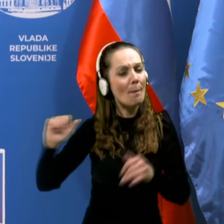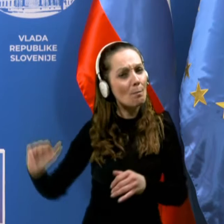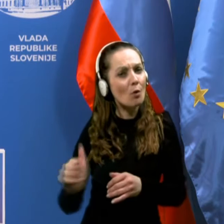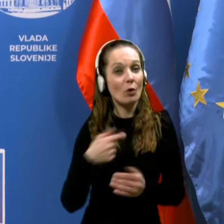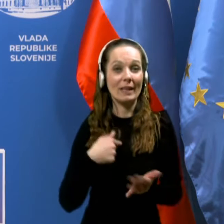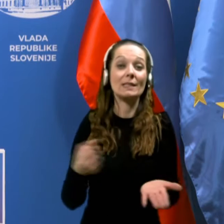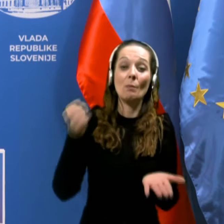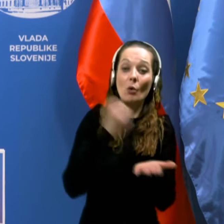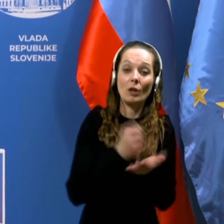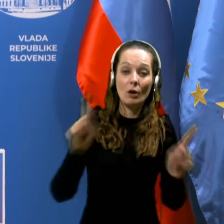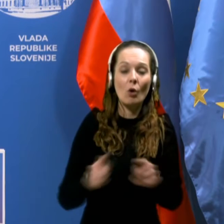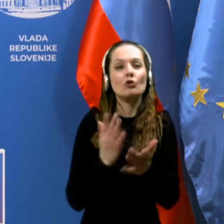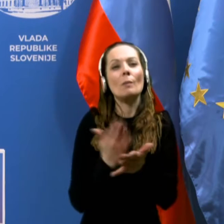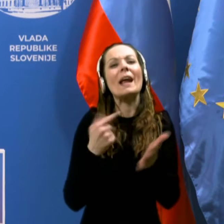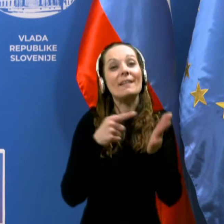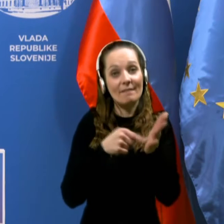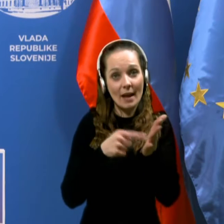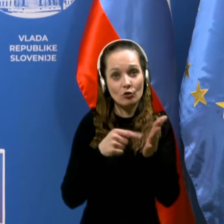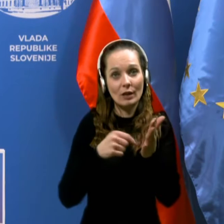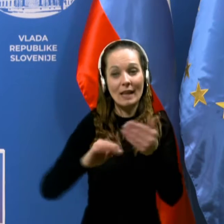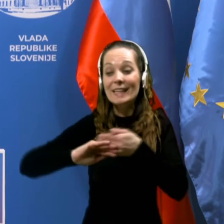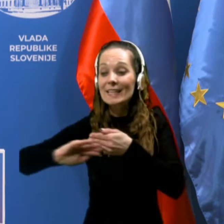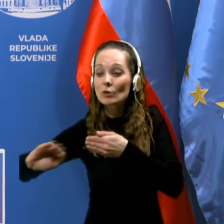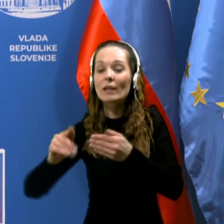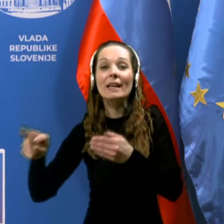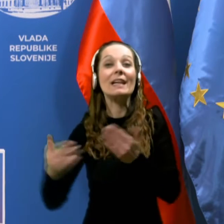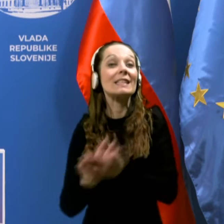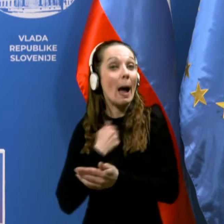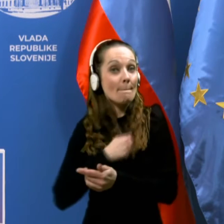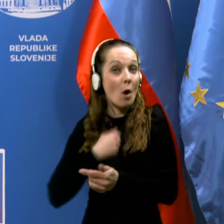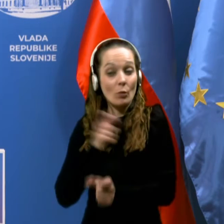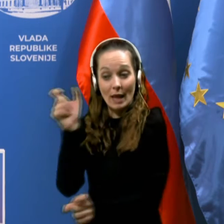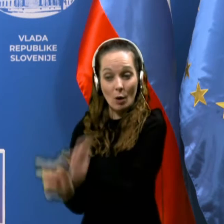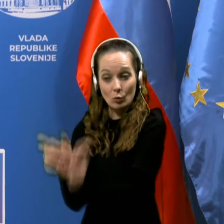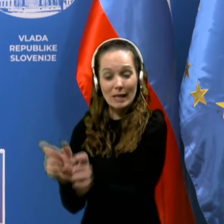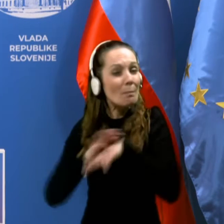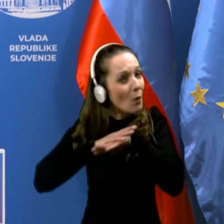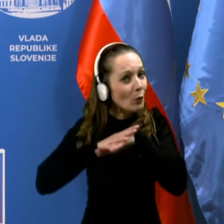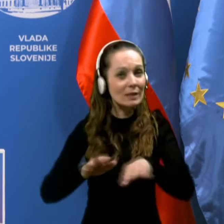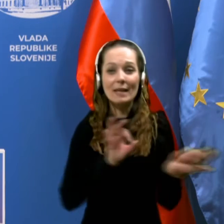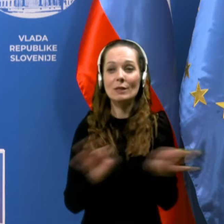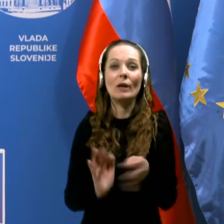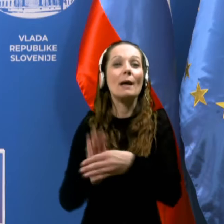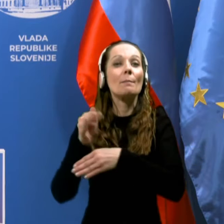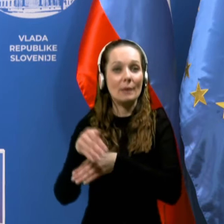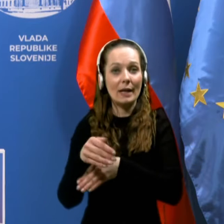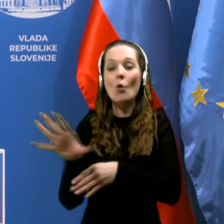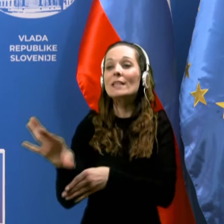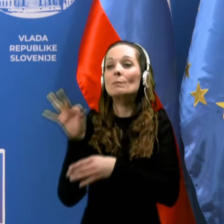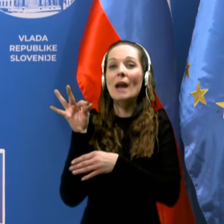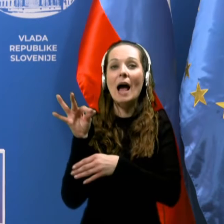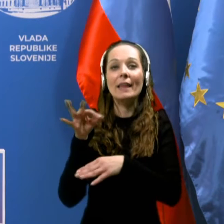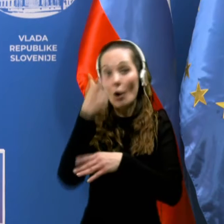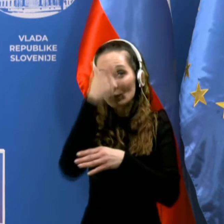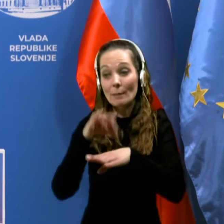povdarjam, tako kot smo že veliko krat. Izolacija je za bolne osebe in vse se ureja preko izbranega osebnega